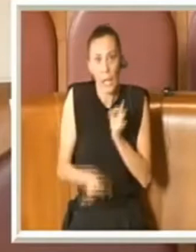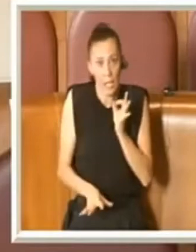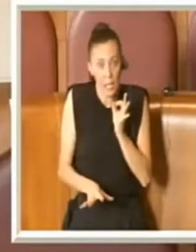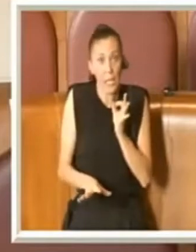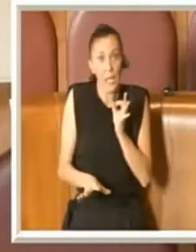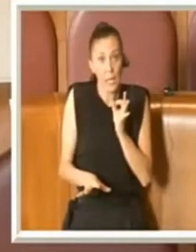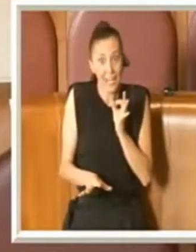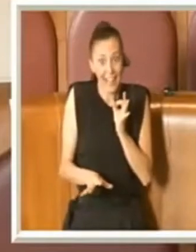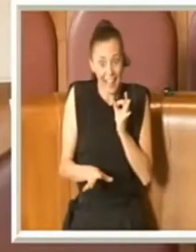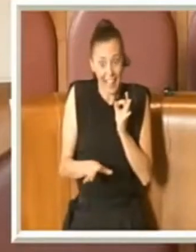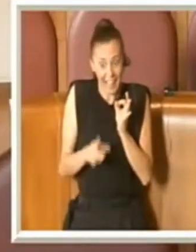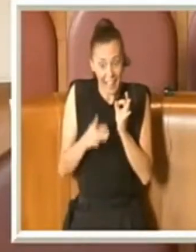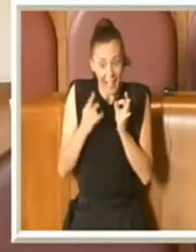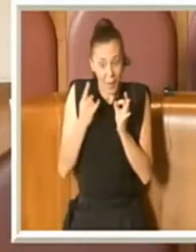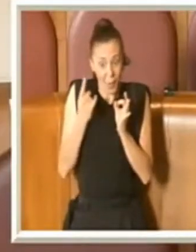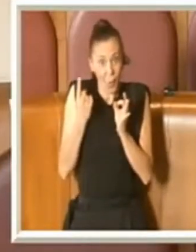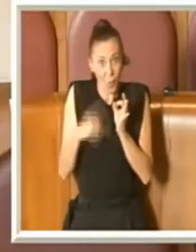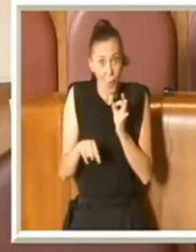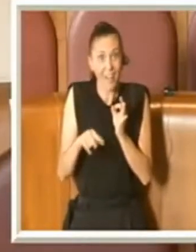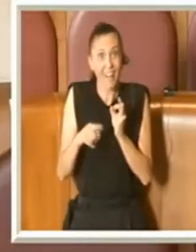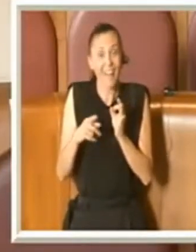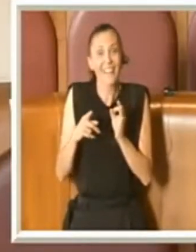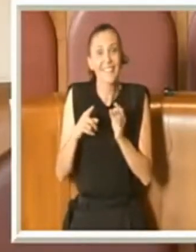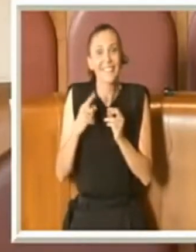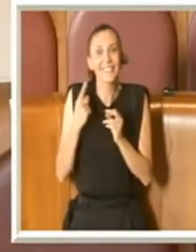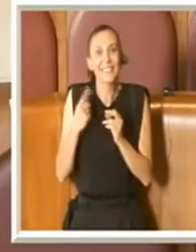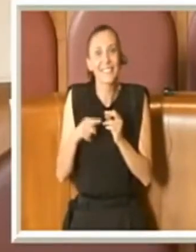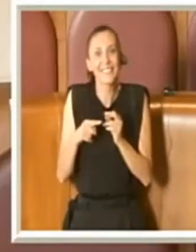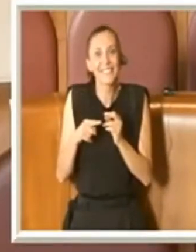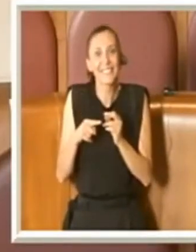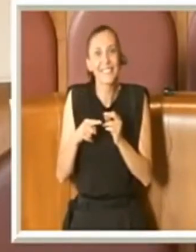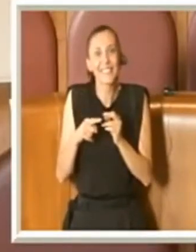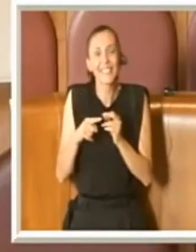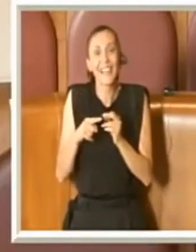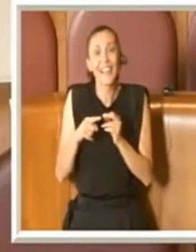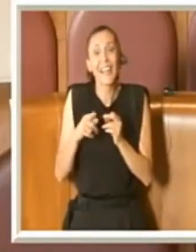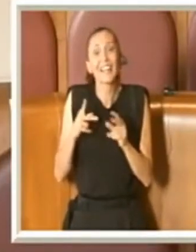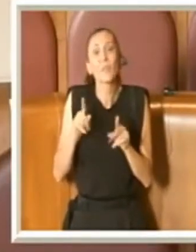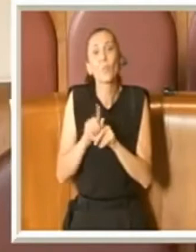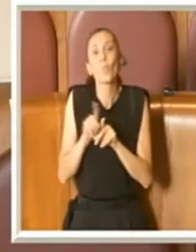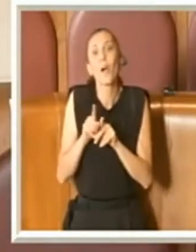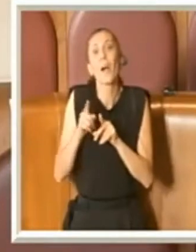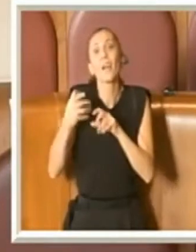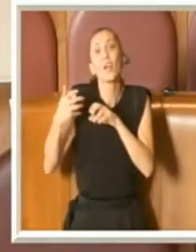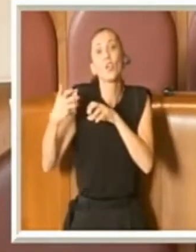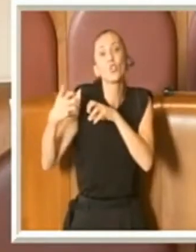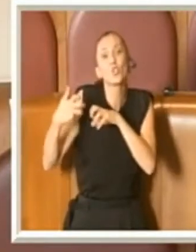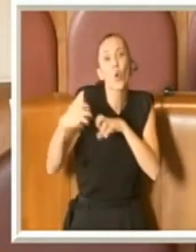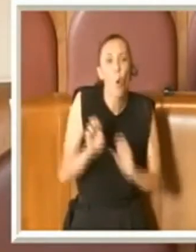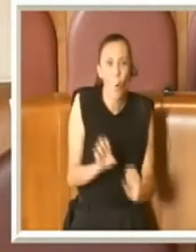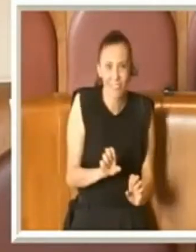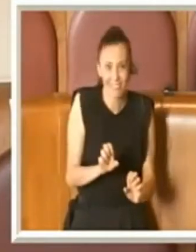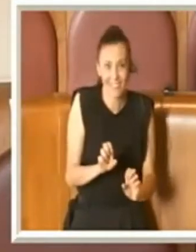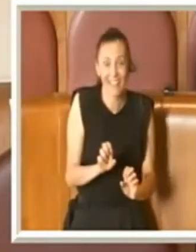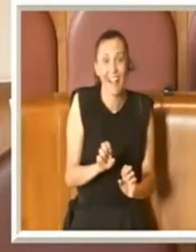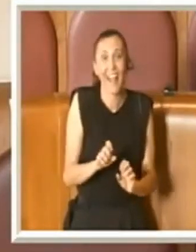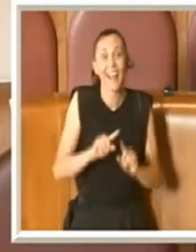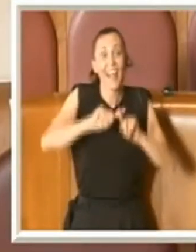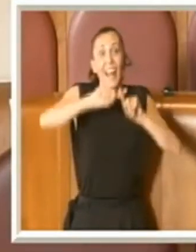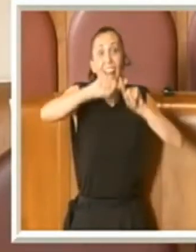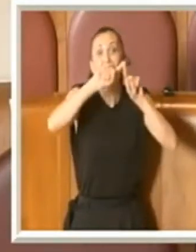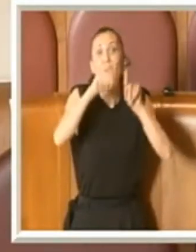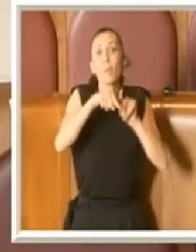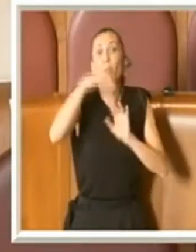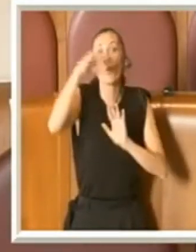tagliare la Tari per le utenze non domestiche per il periodo che sono rimaste chiuse.